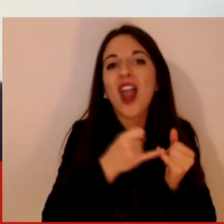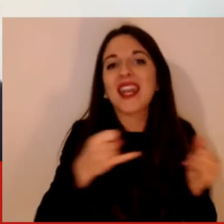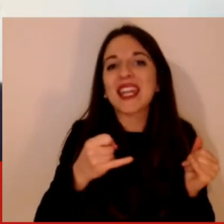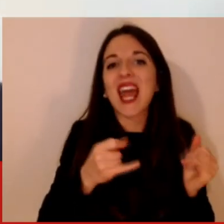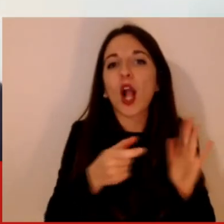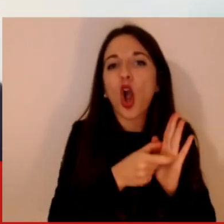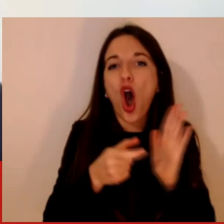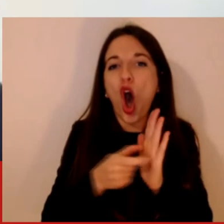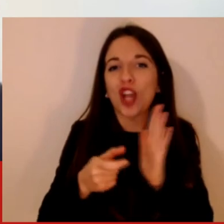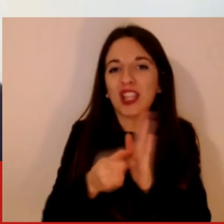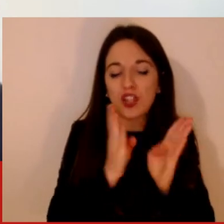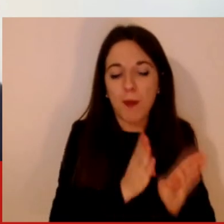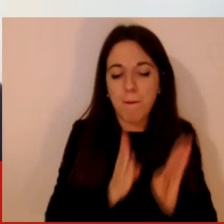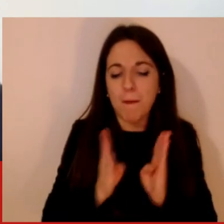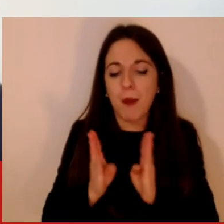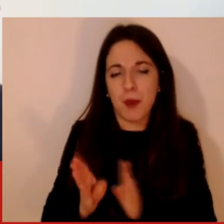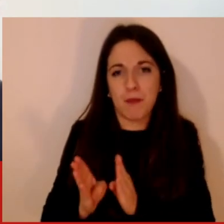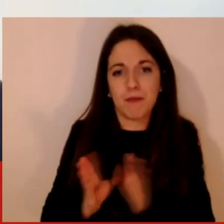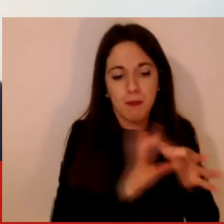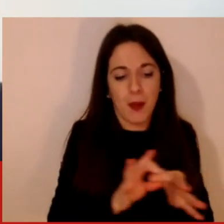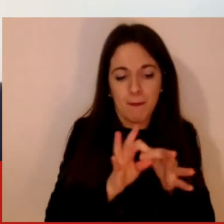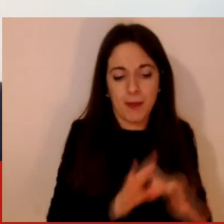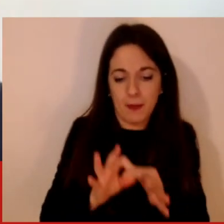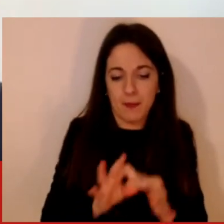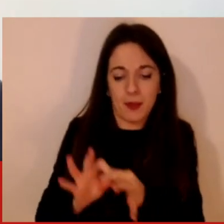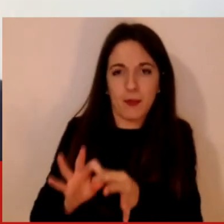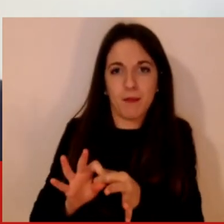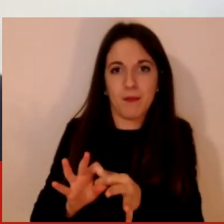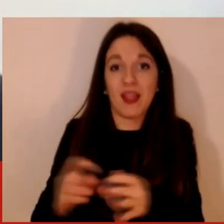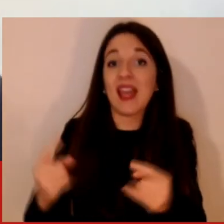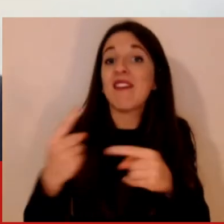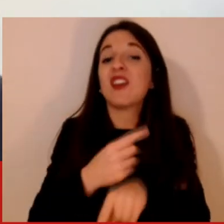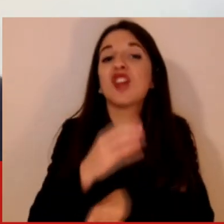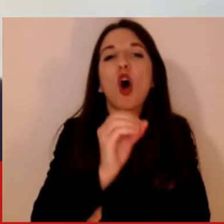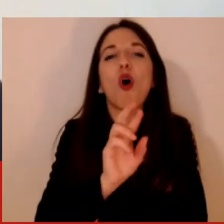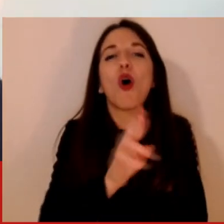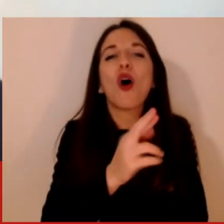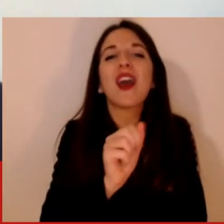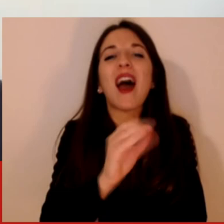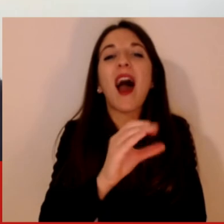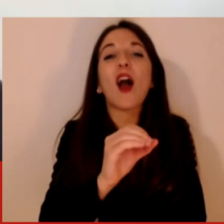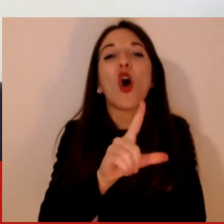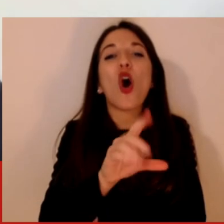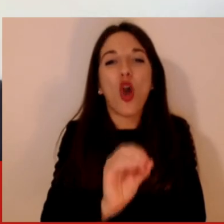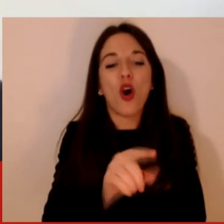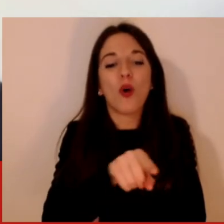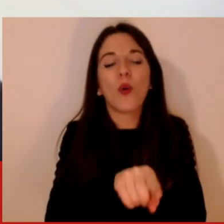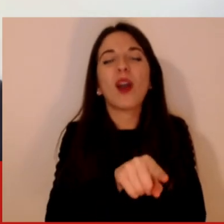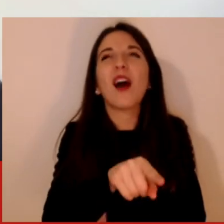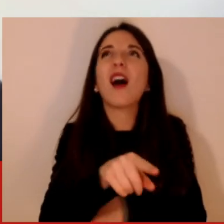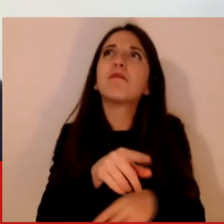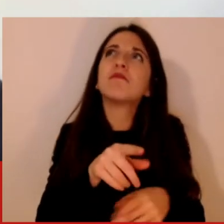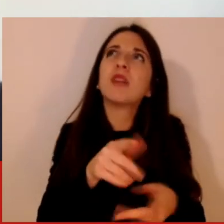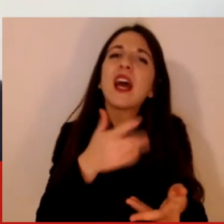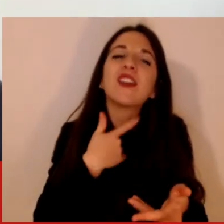possiamo trovare delle verità, ma non troviamo un determinismo sul futuro, come dicevo devono